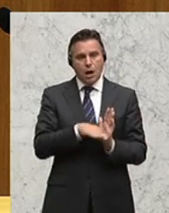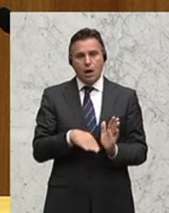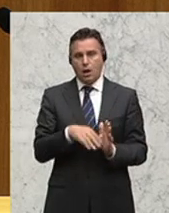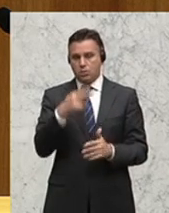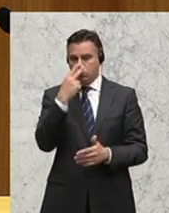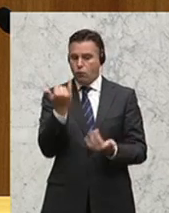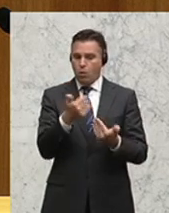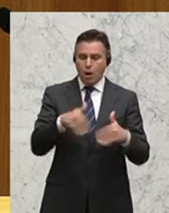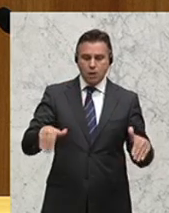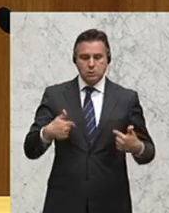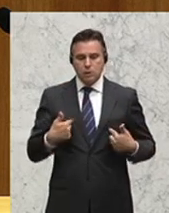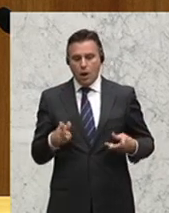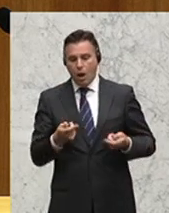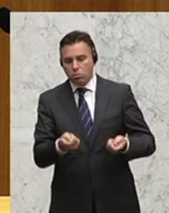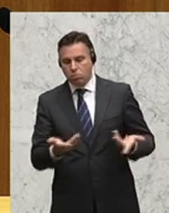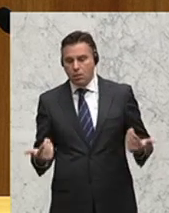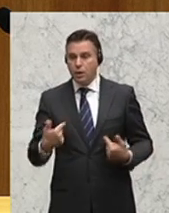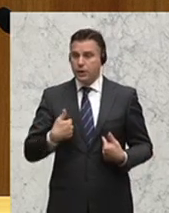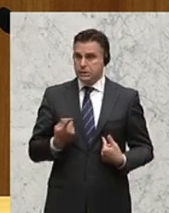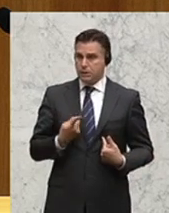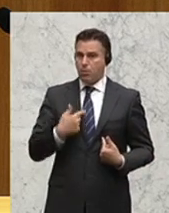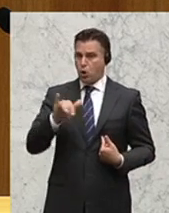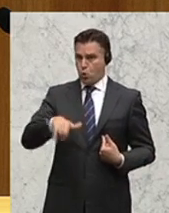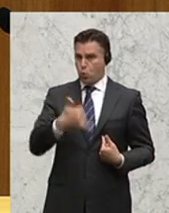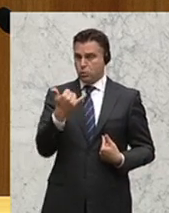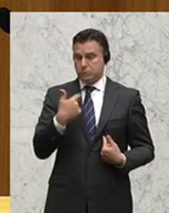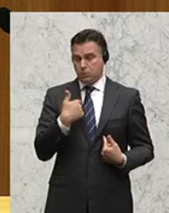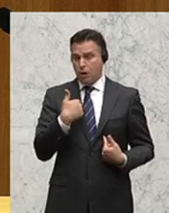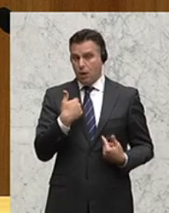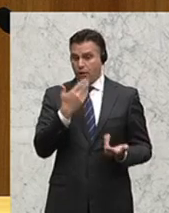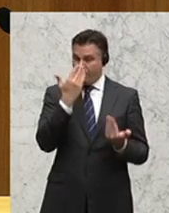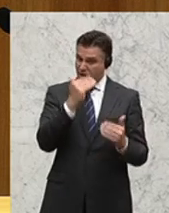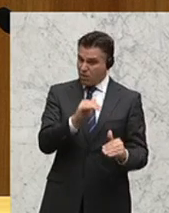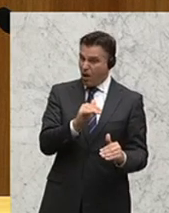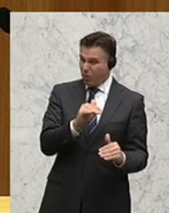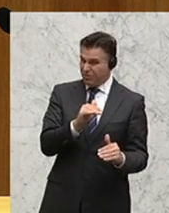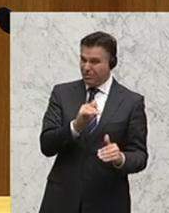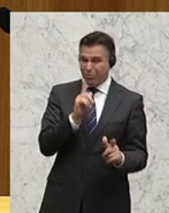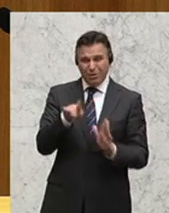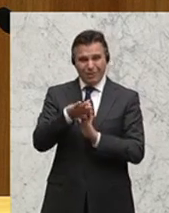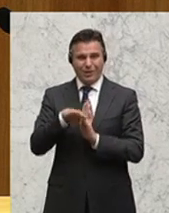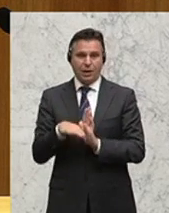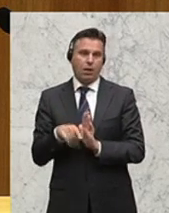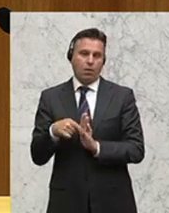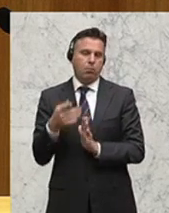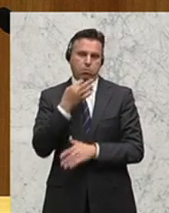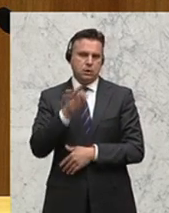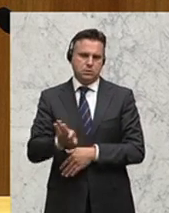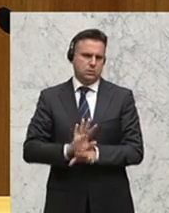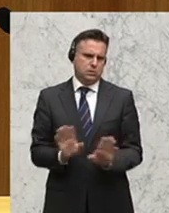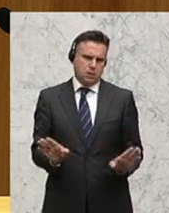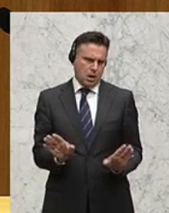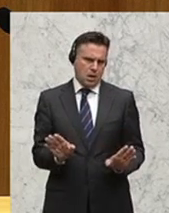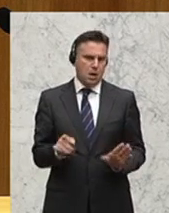Grenzen abzustecken. Als Juristin sage ich, Vertrauen ist gut, aber klare Regeln sind natürlich noch besser